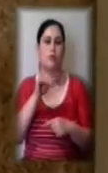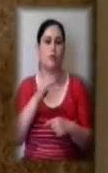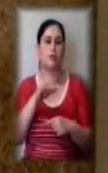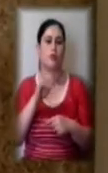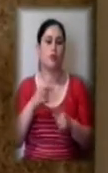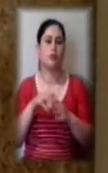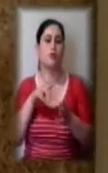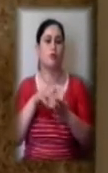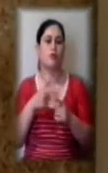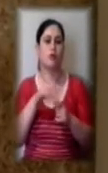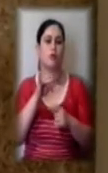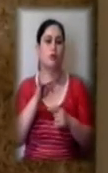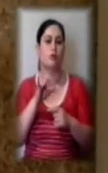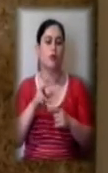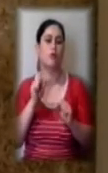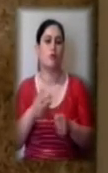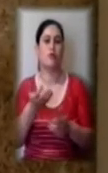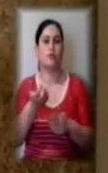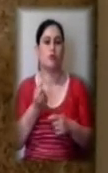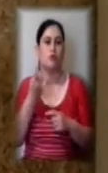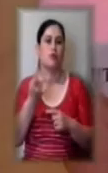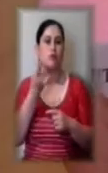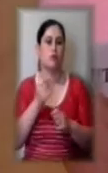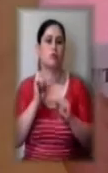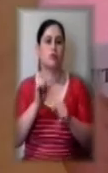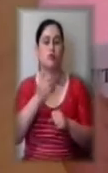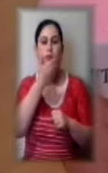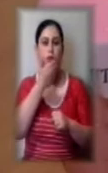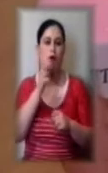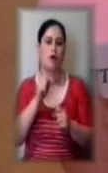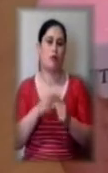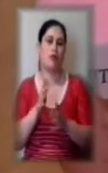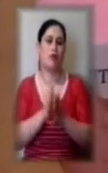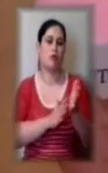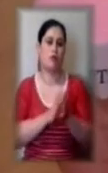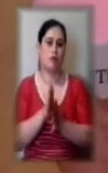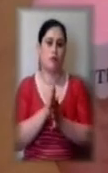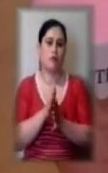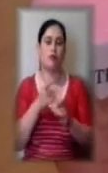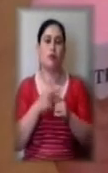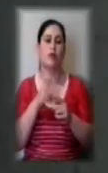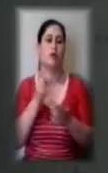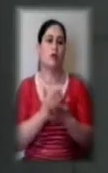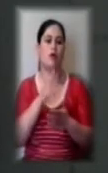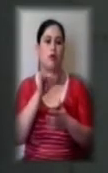гідропарку можна буде взяти одноразову захисну маску або гумові рукавички. Є антисептики.